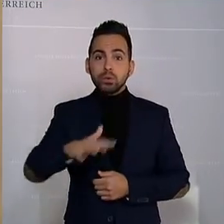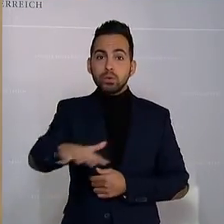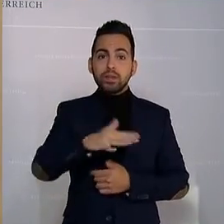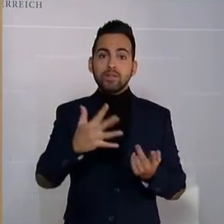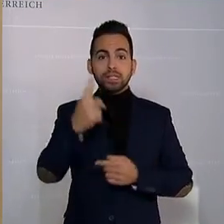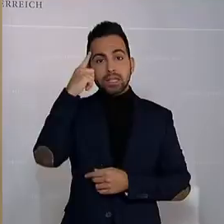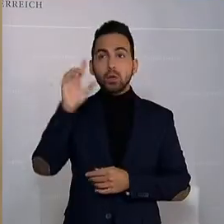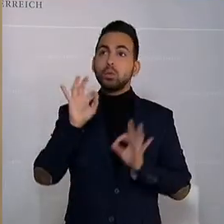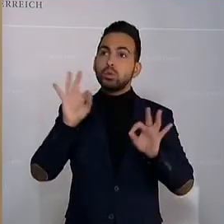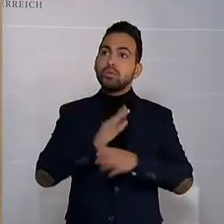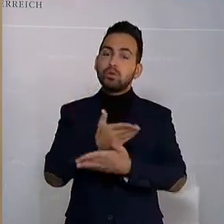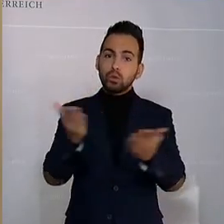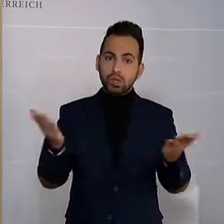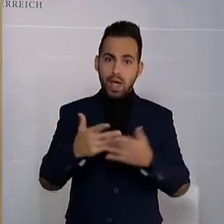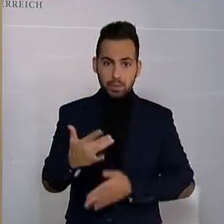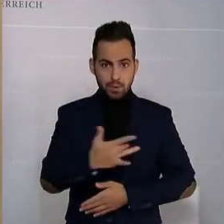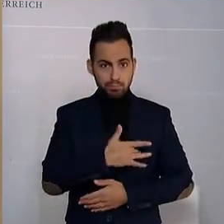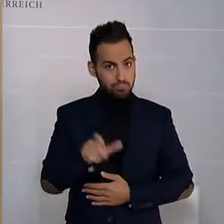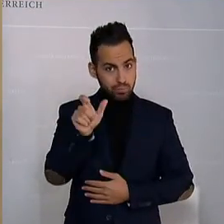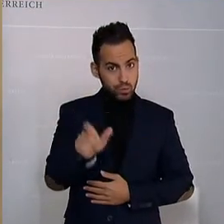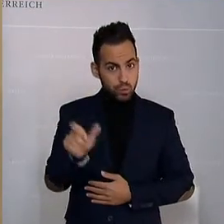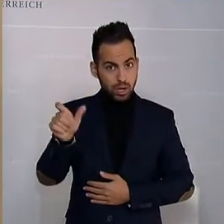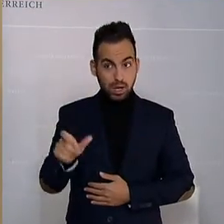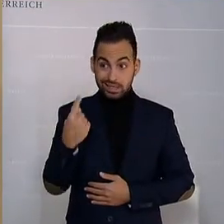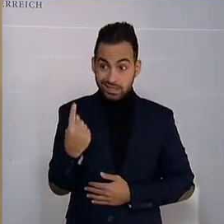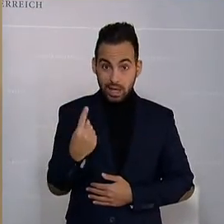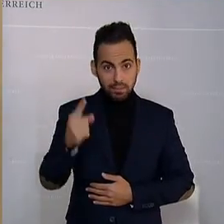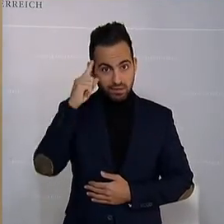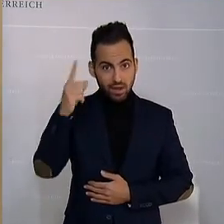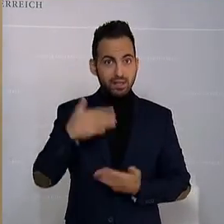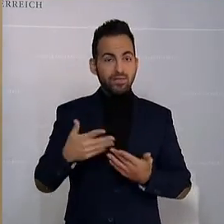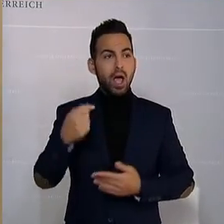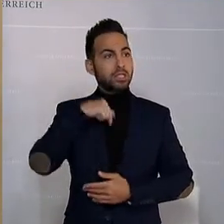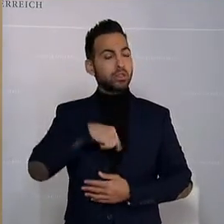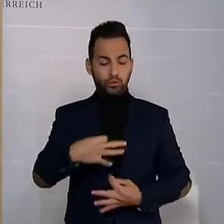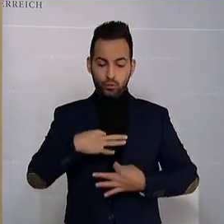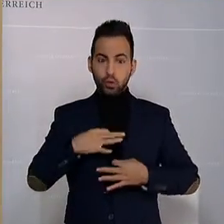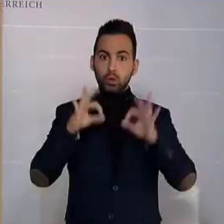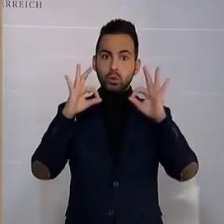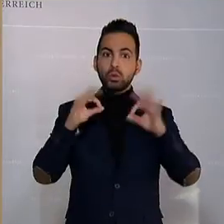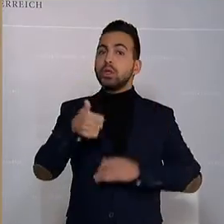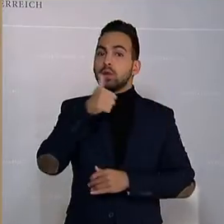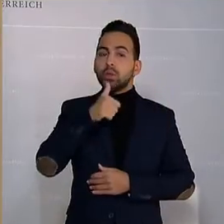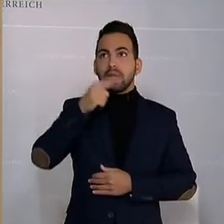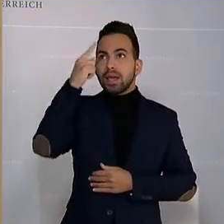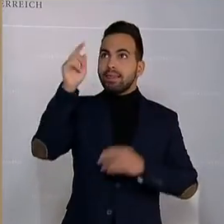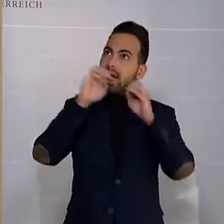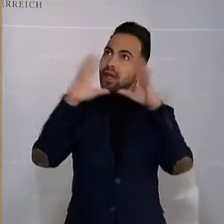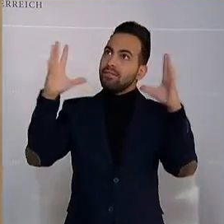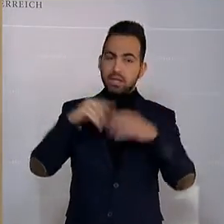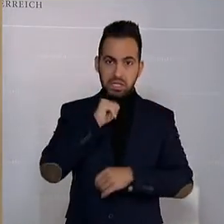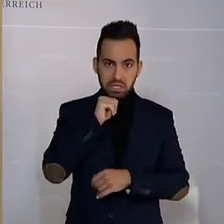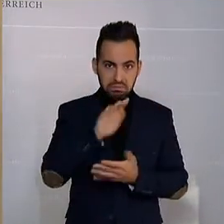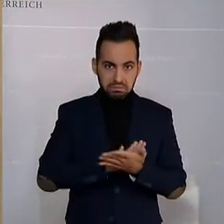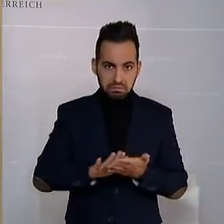sie halten. Dass vielleicht der Bürger und die Bürgerin selbst wissen, was gut für einen ist, das kommt in der grünen Gedankenwelt nicht vor. Und